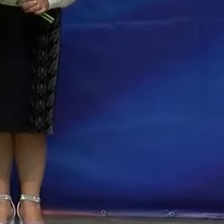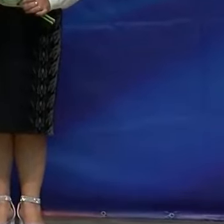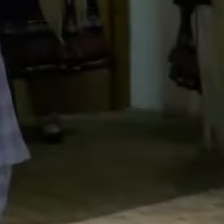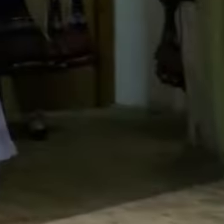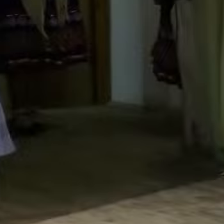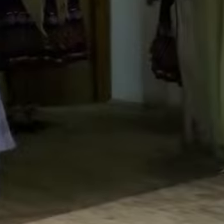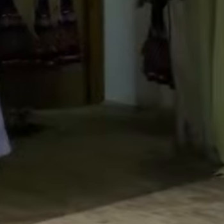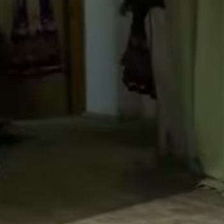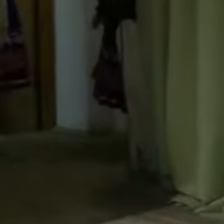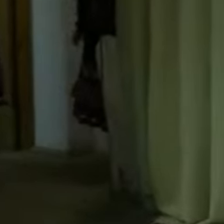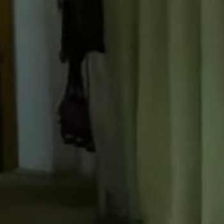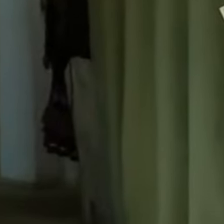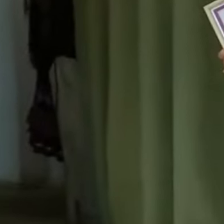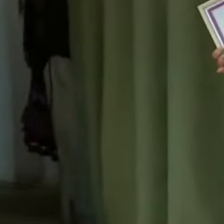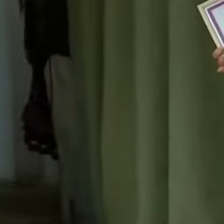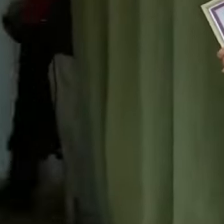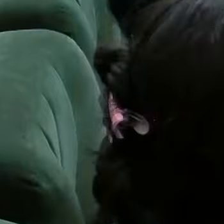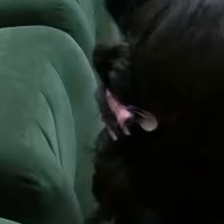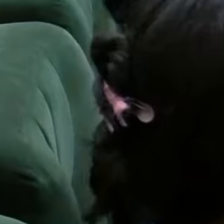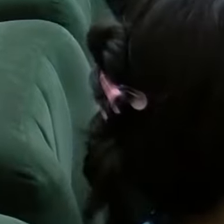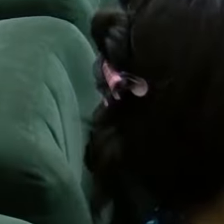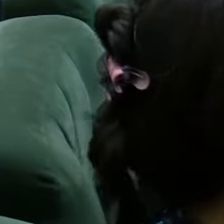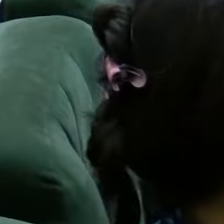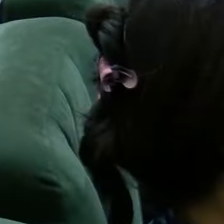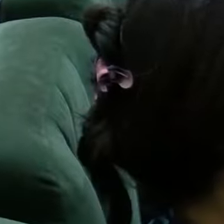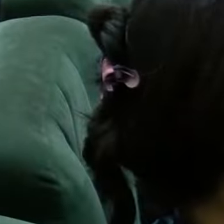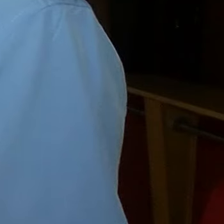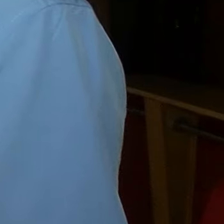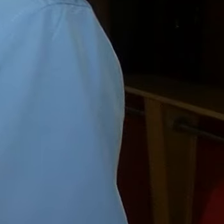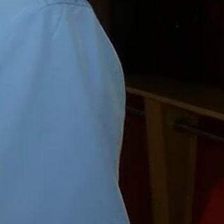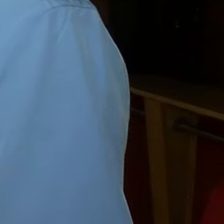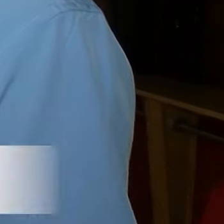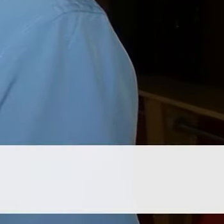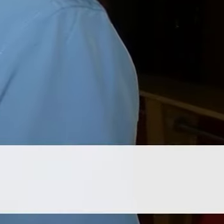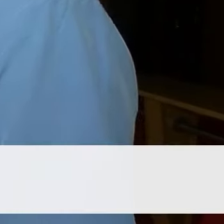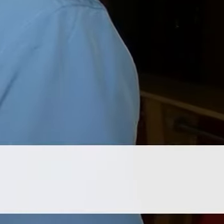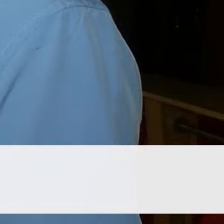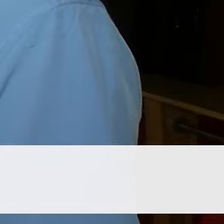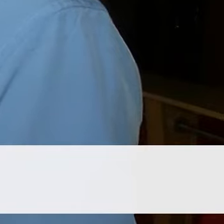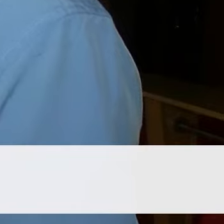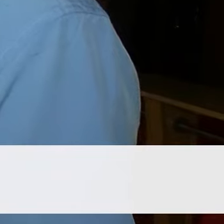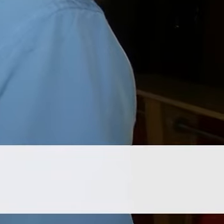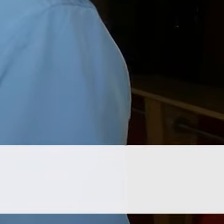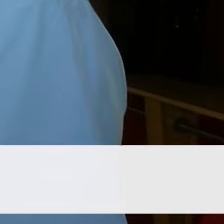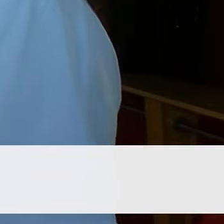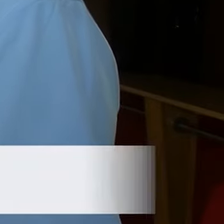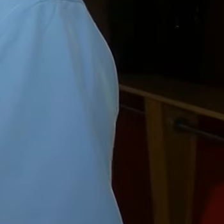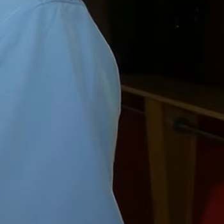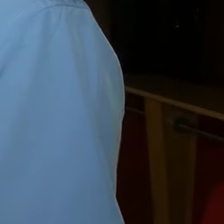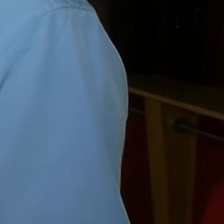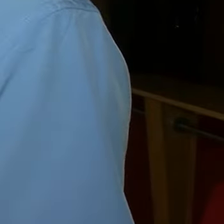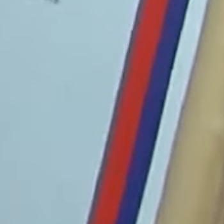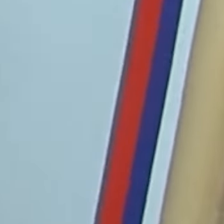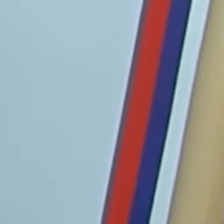в разных сферах. В их числе – дояр Евгений Бордунов. Конечно, в детстве были коровы, поросят. Ужасная такая